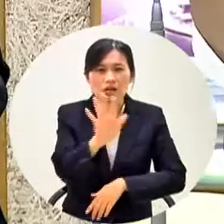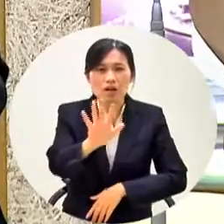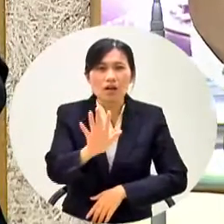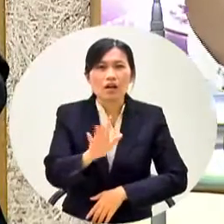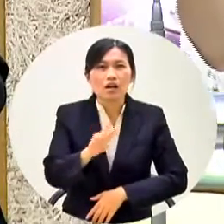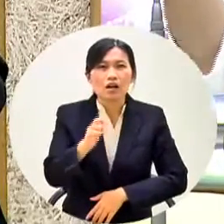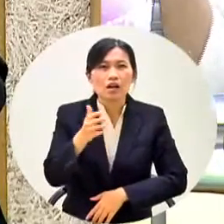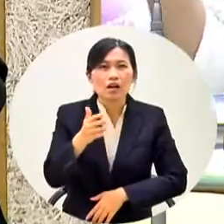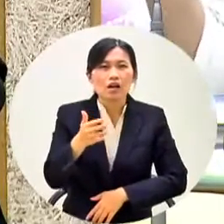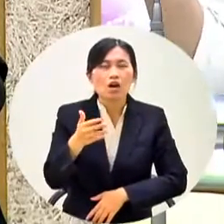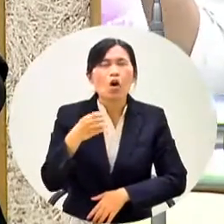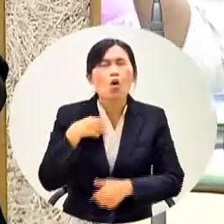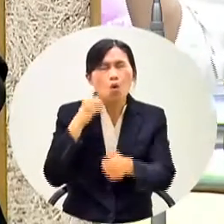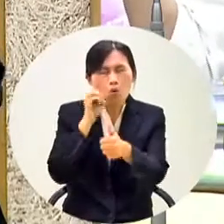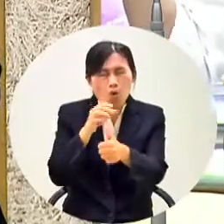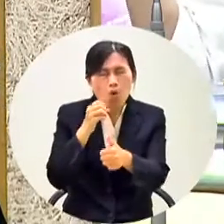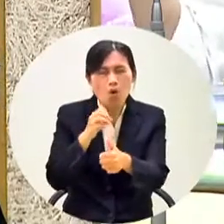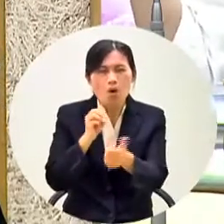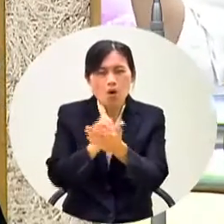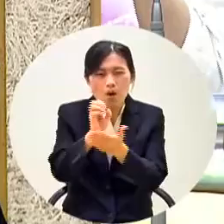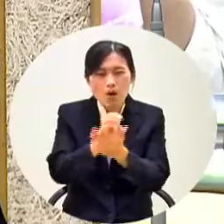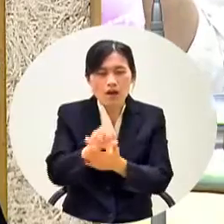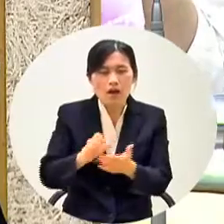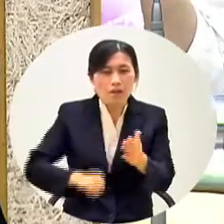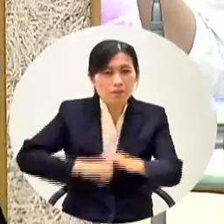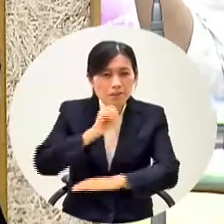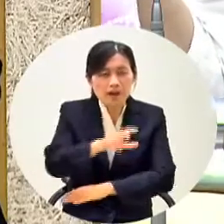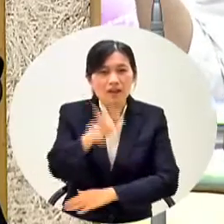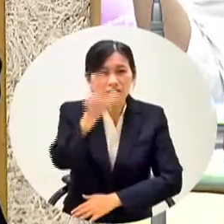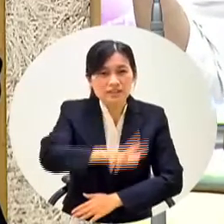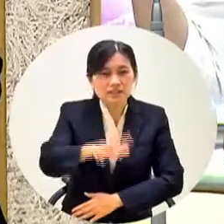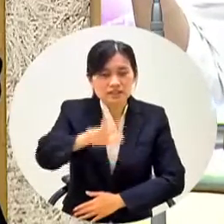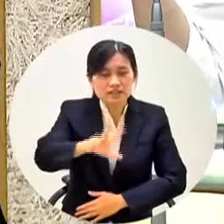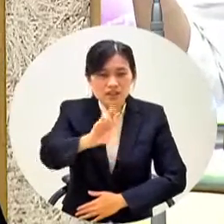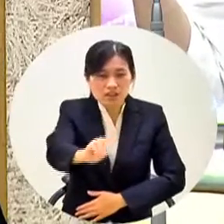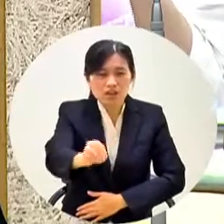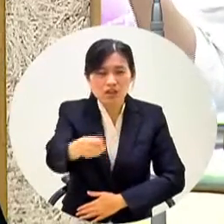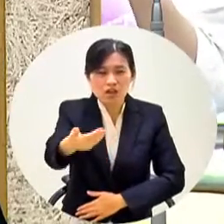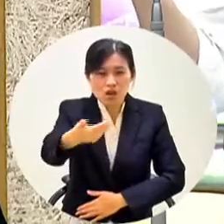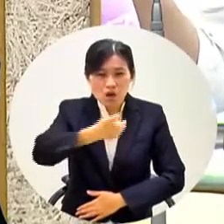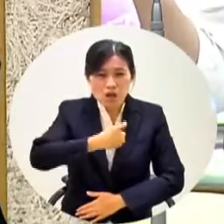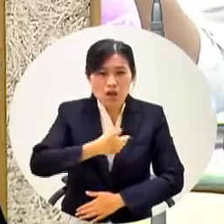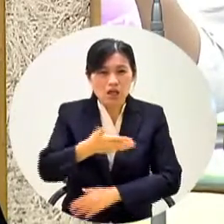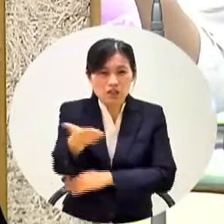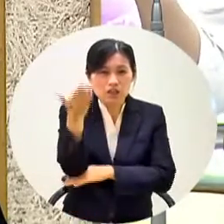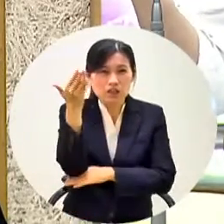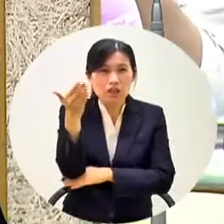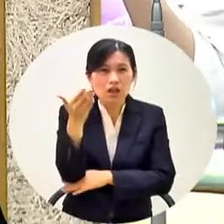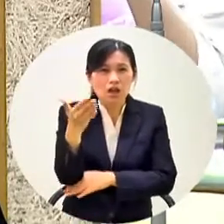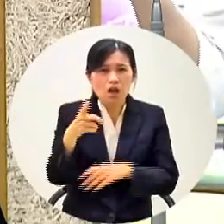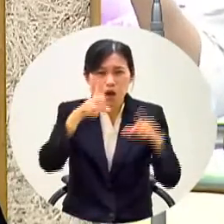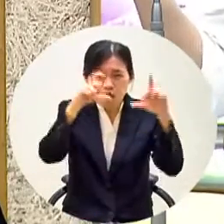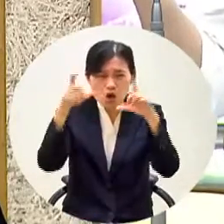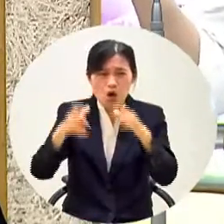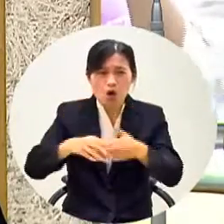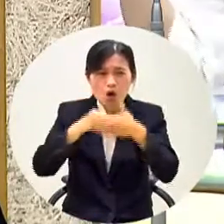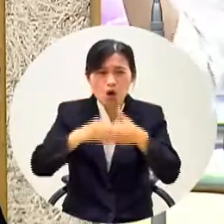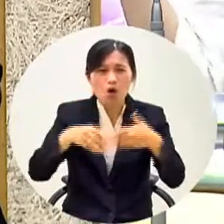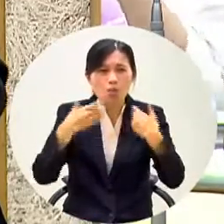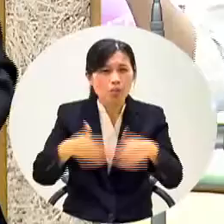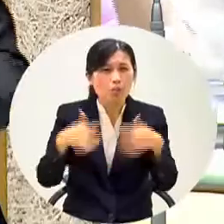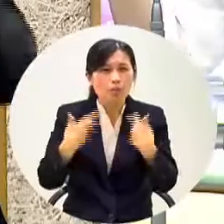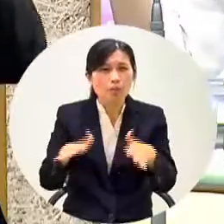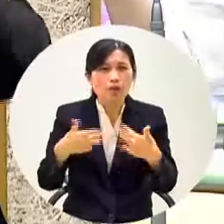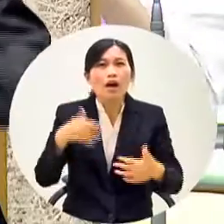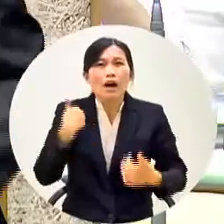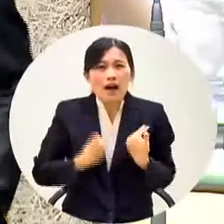我要跟議員報告他捐了七千萬給市政府他不要照相不要握手沒有關係沒有關係